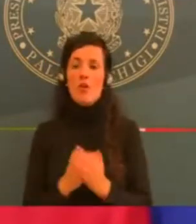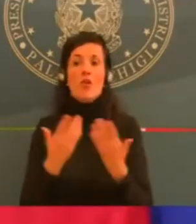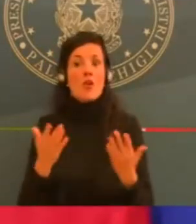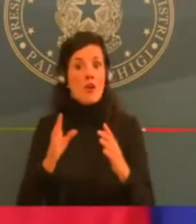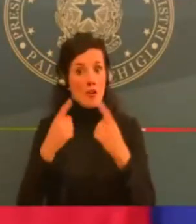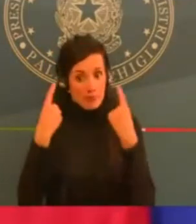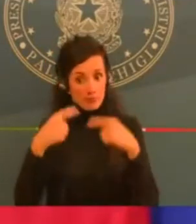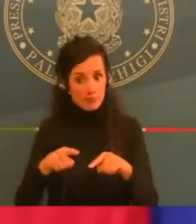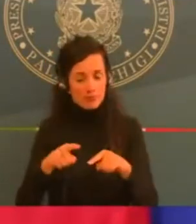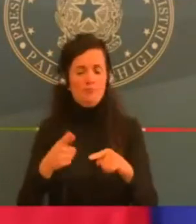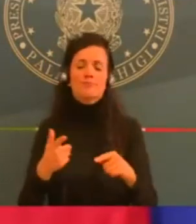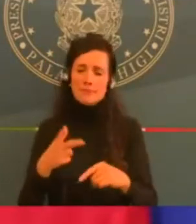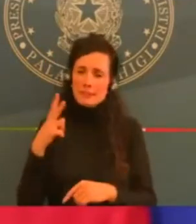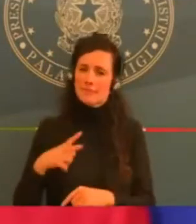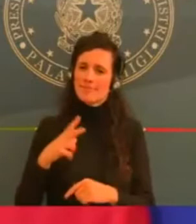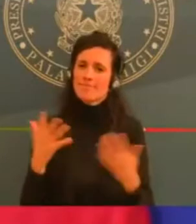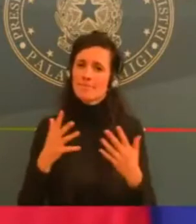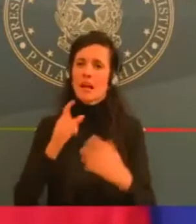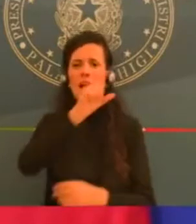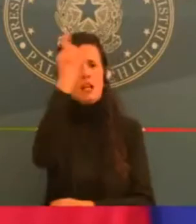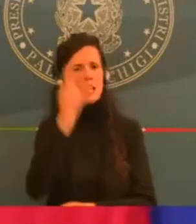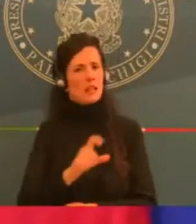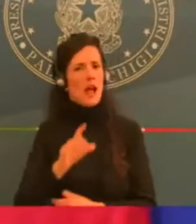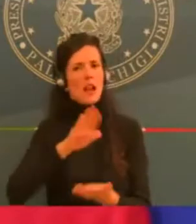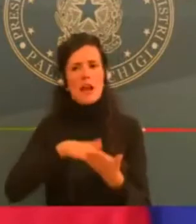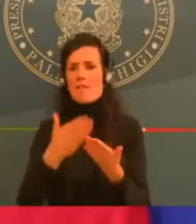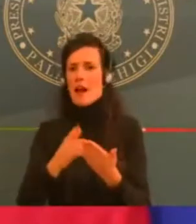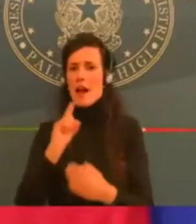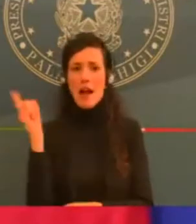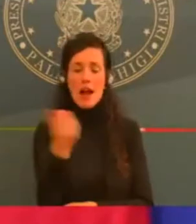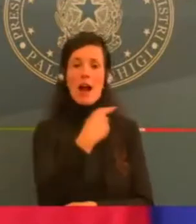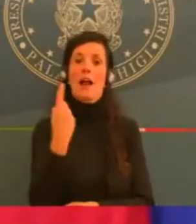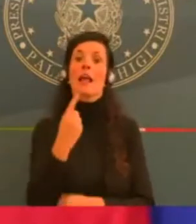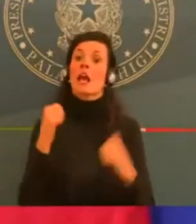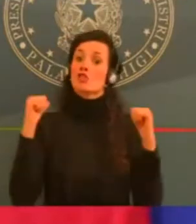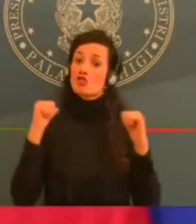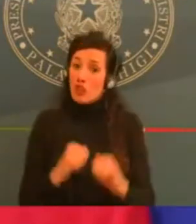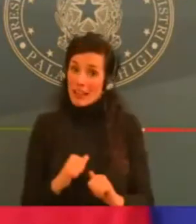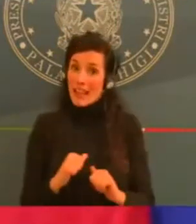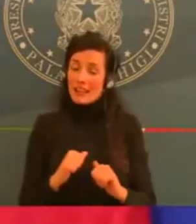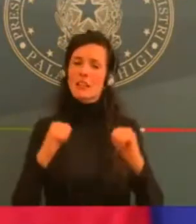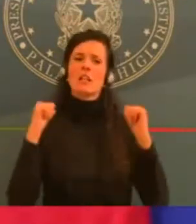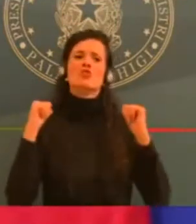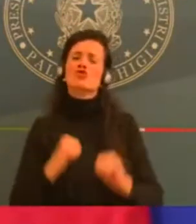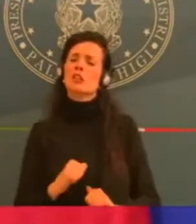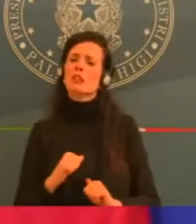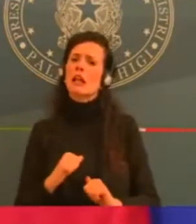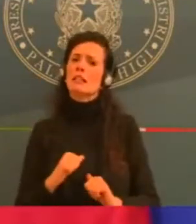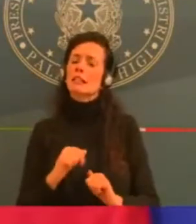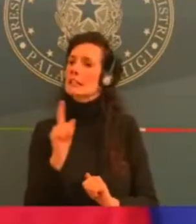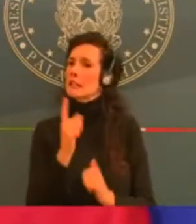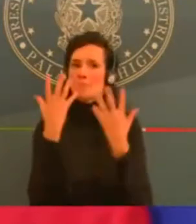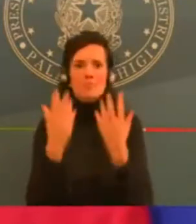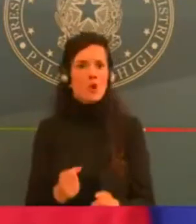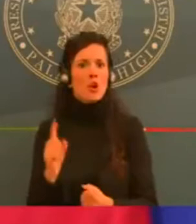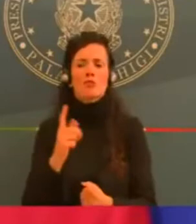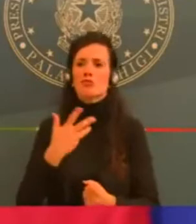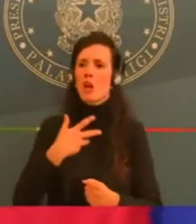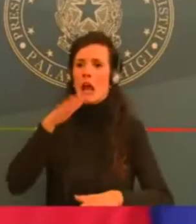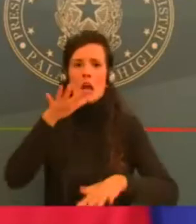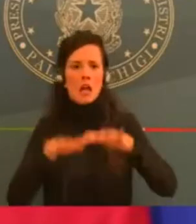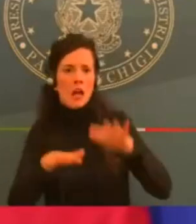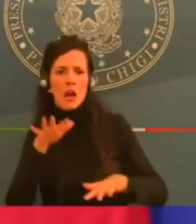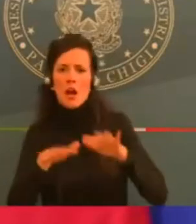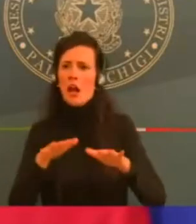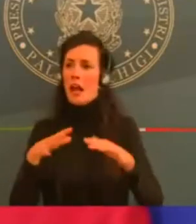incertezza nel procedere insieme e nella condivisione degli obiettivi da parte delle forze di maggioranza. Quindi abbiamo l'urgenza